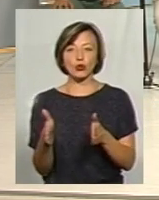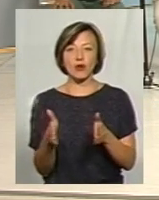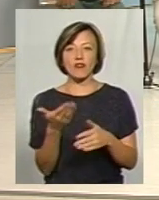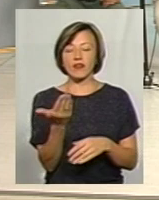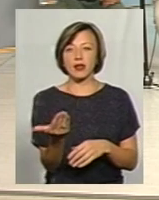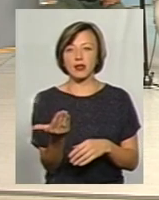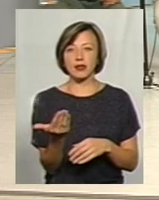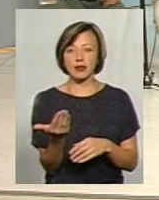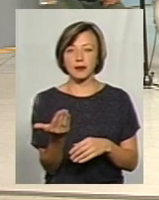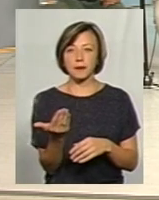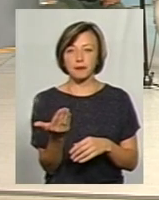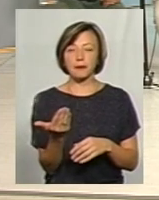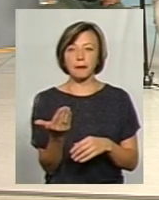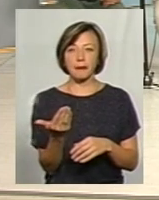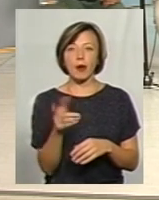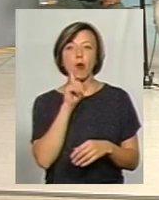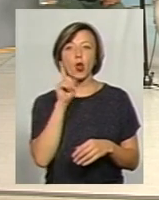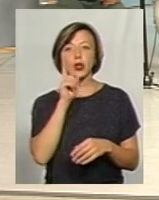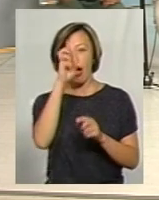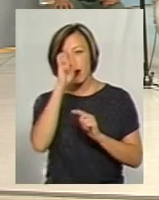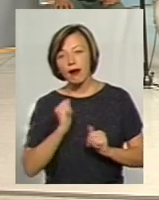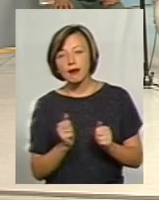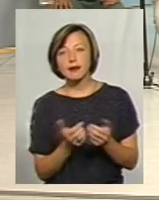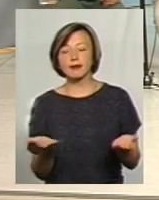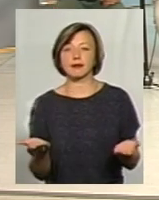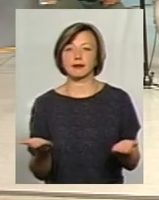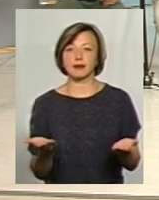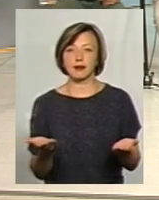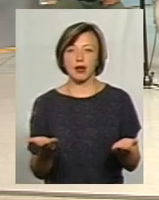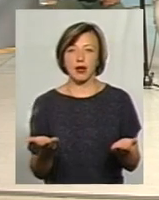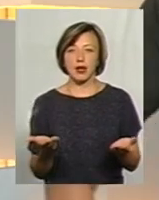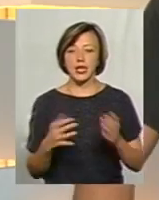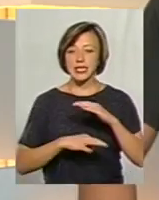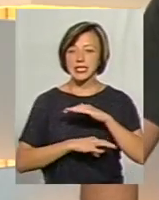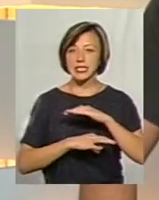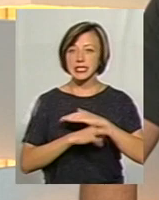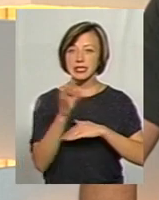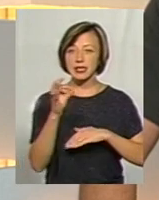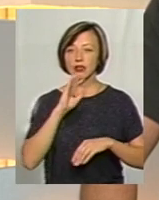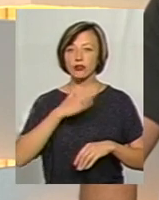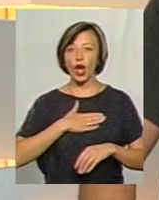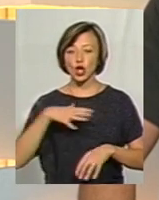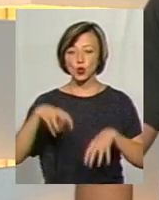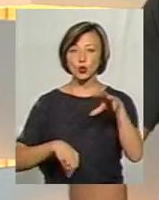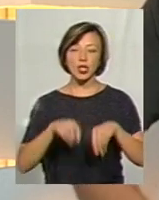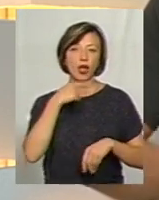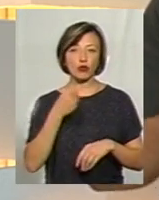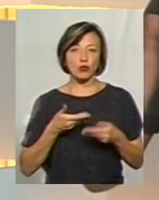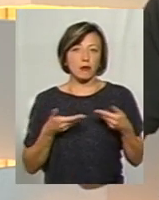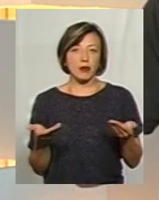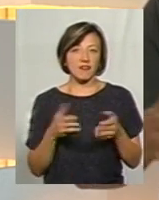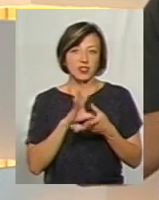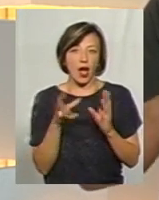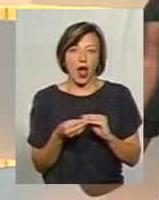чи молода країна, східні наші сусіди кажуть, що ми